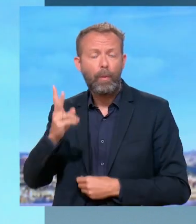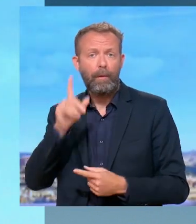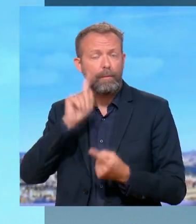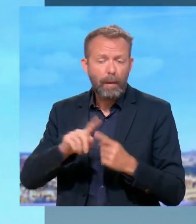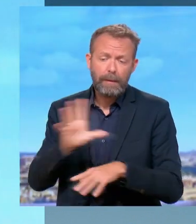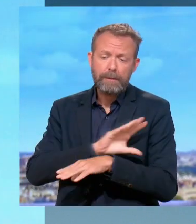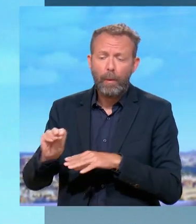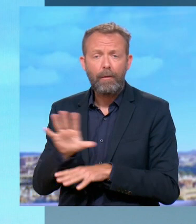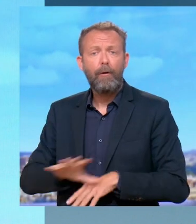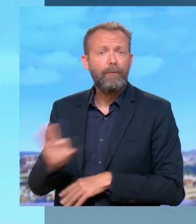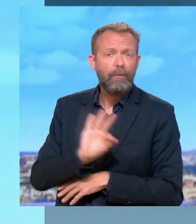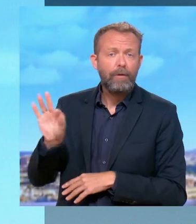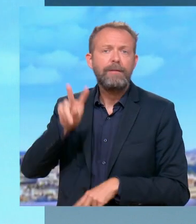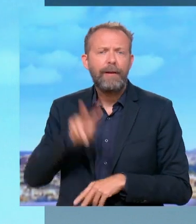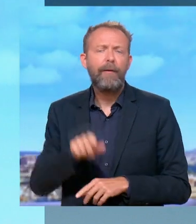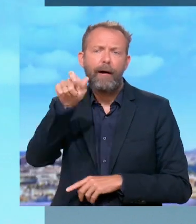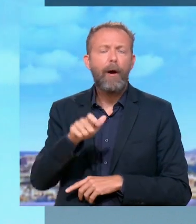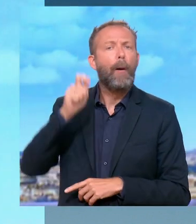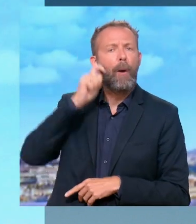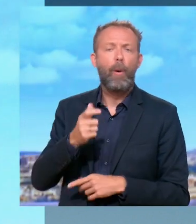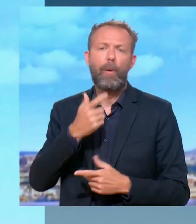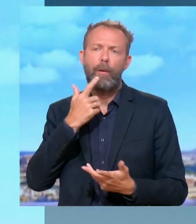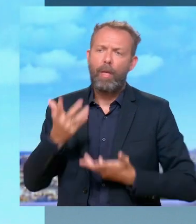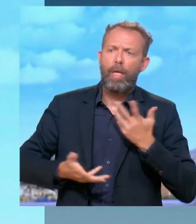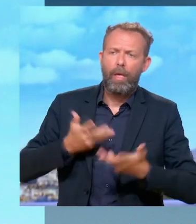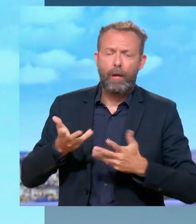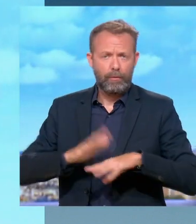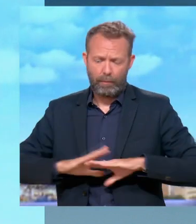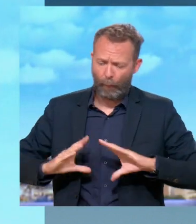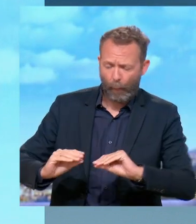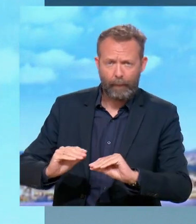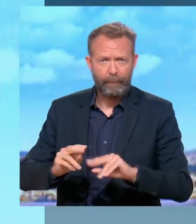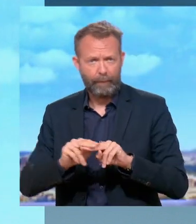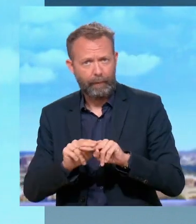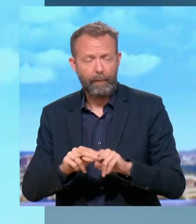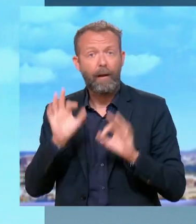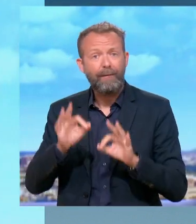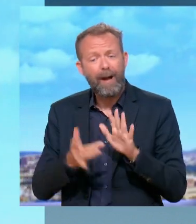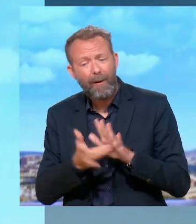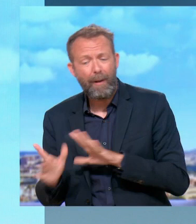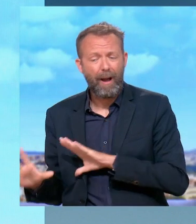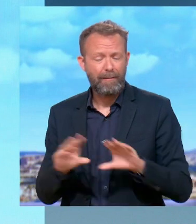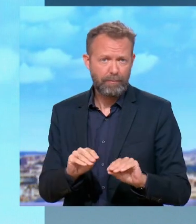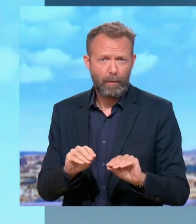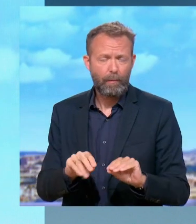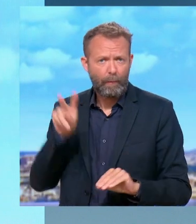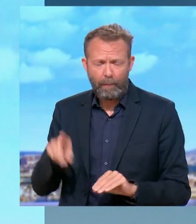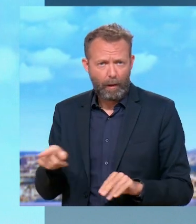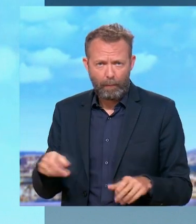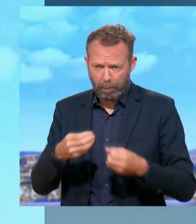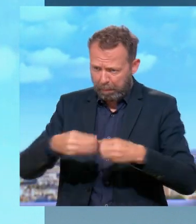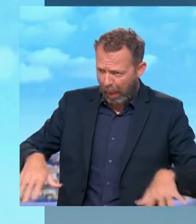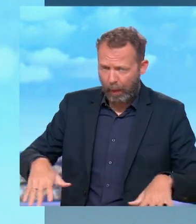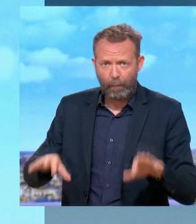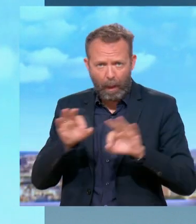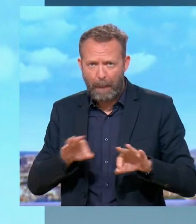des Français. C'est vrai qu'Emmanuel Macron parle beaucoup, mais agit peu, et que sur la question migratoire, il est totalement perdu, il